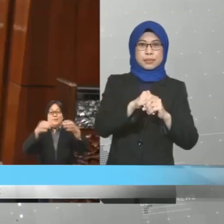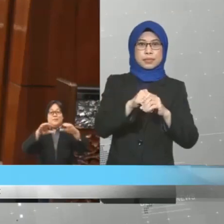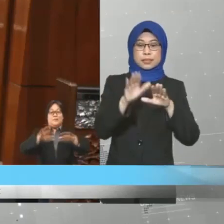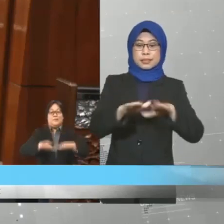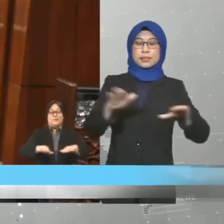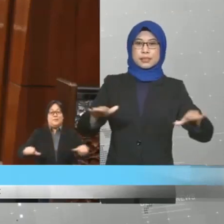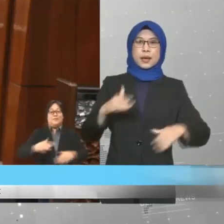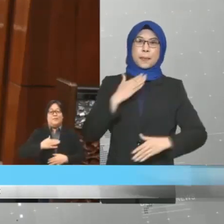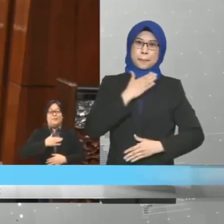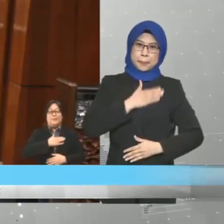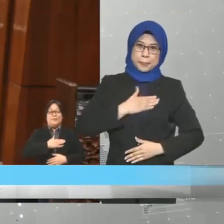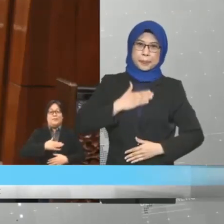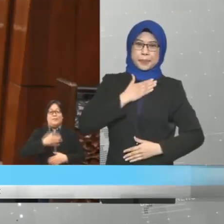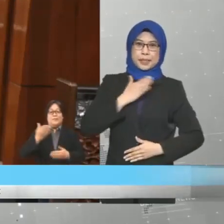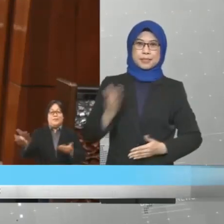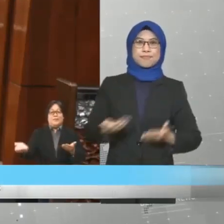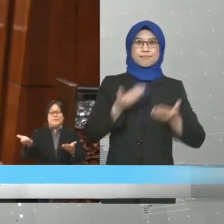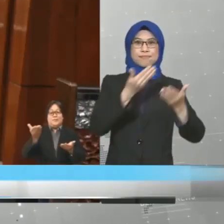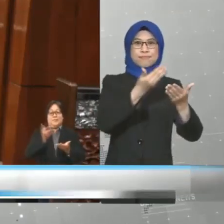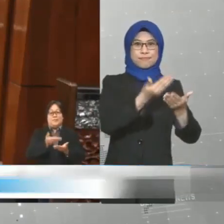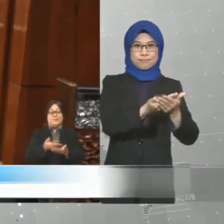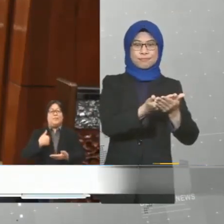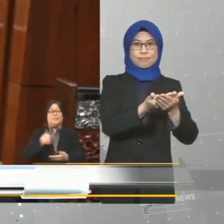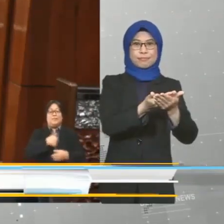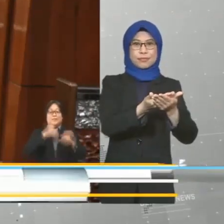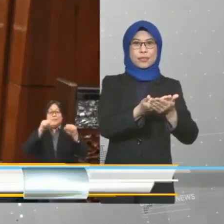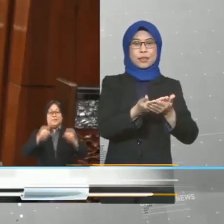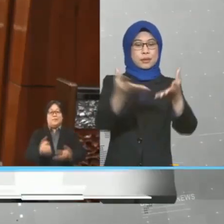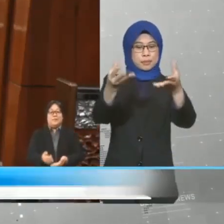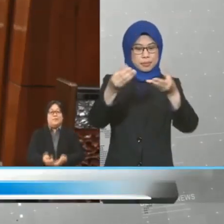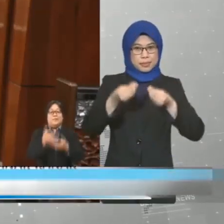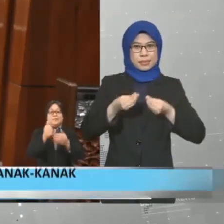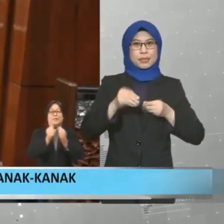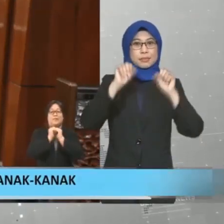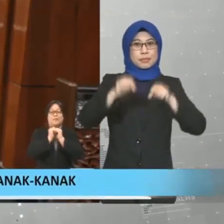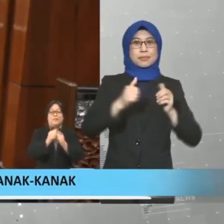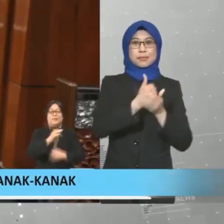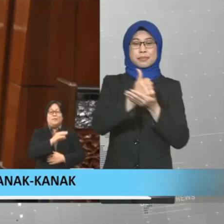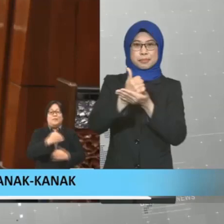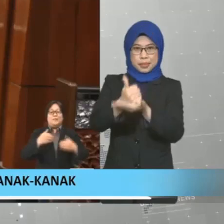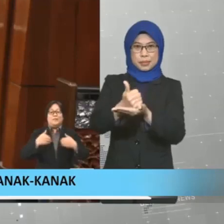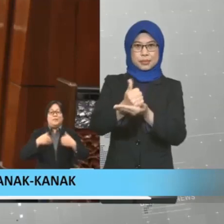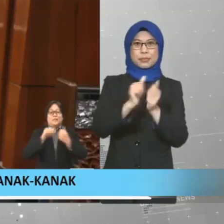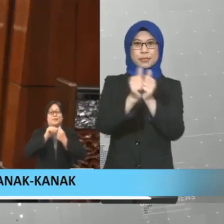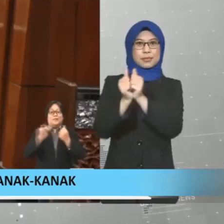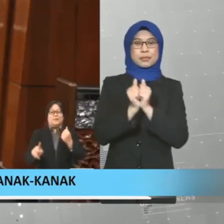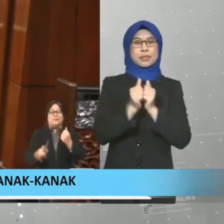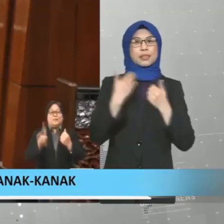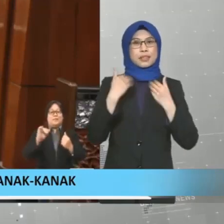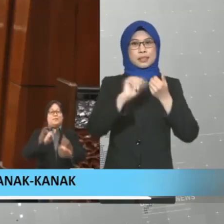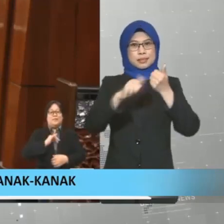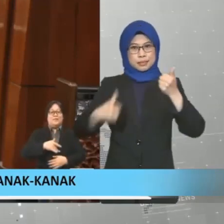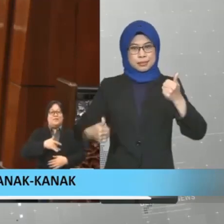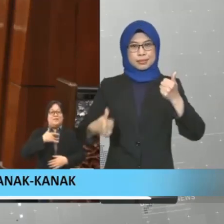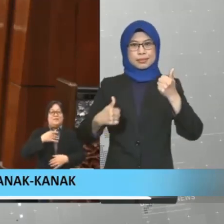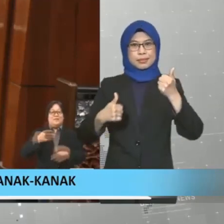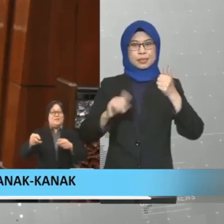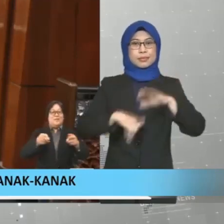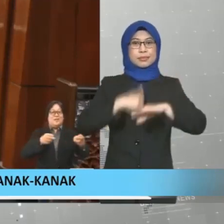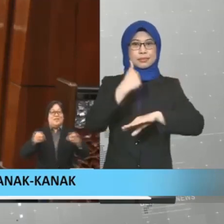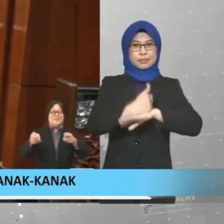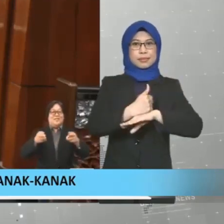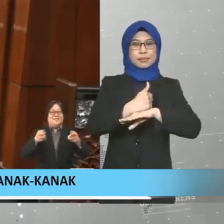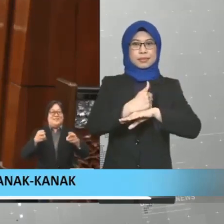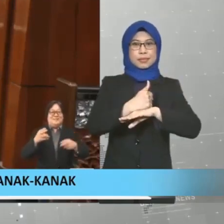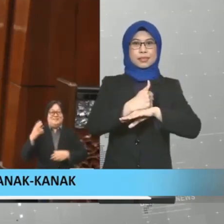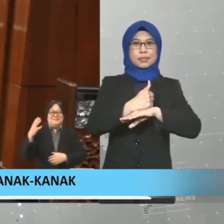-kanak, sila kemukakan supaya kita dapat membantu bersama. Dan kita ada juga jabatan kuasa, kira di bawah jabatan kuasa pengurusi,